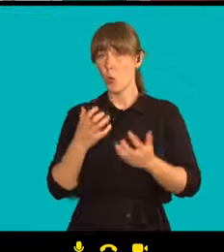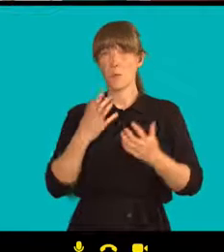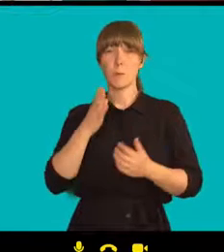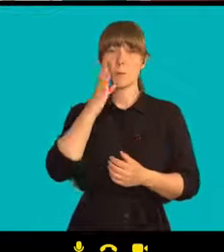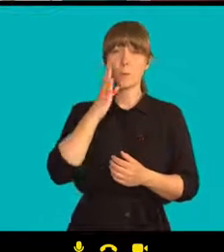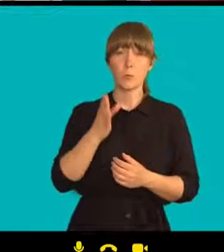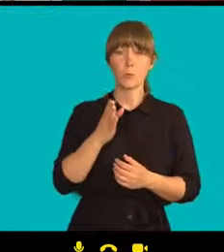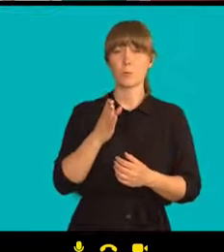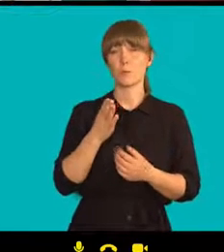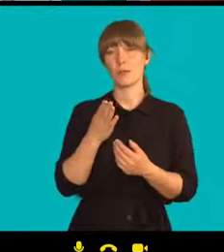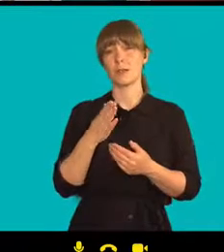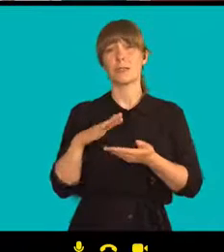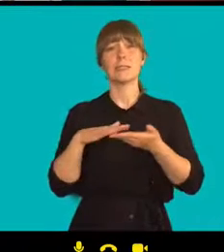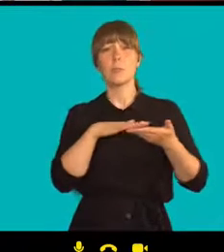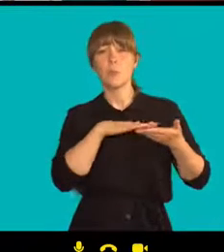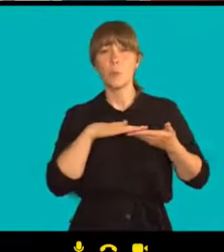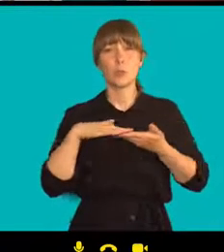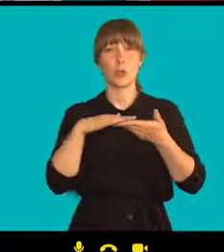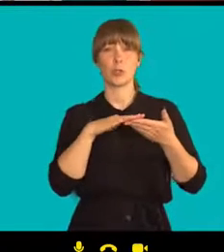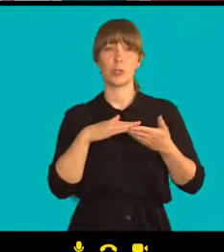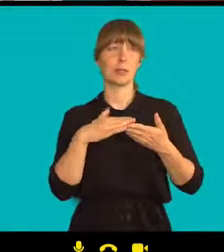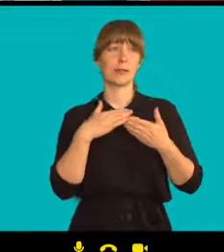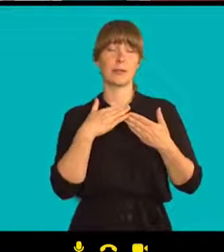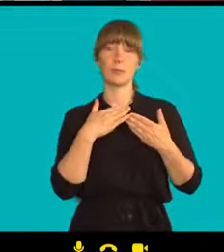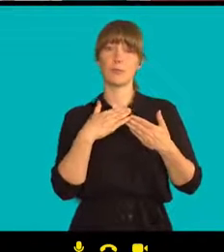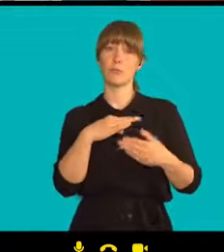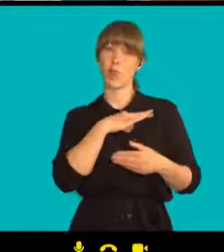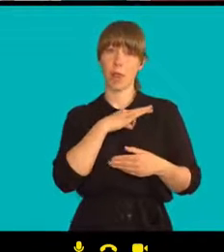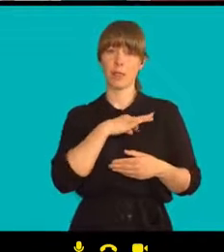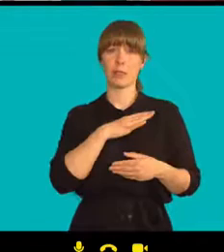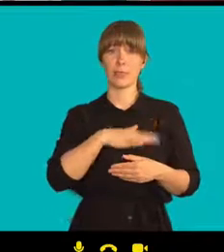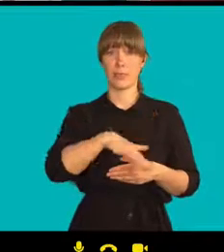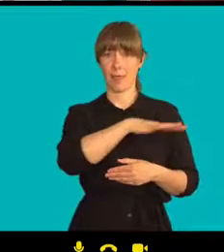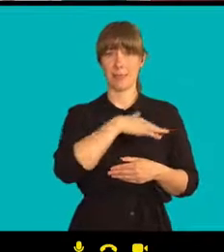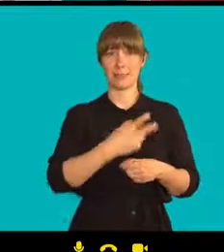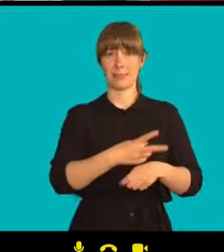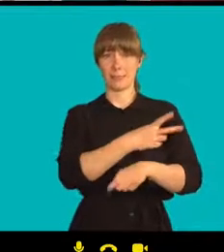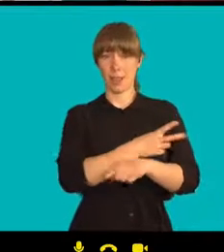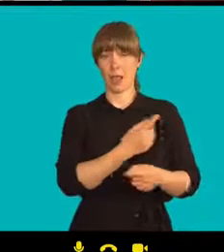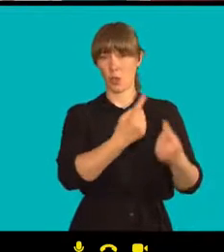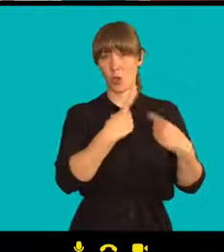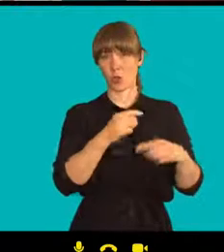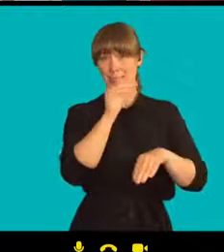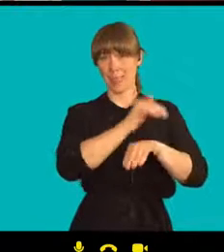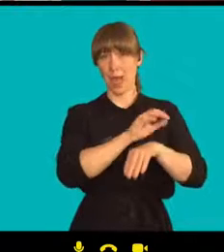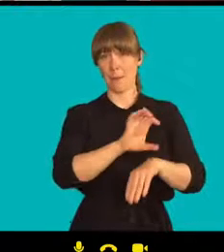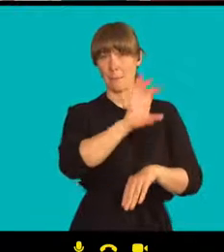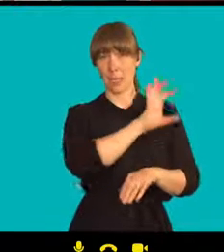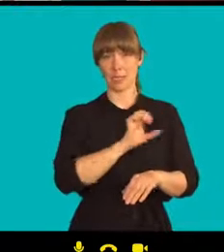naši západavodoučtí přátelé na nás nezapomenou.